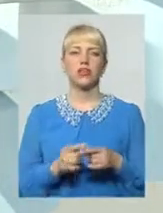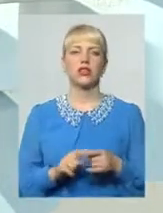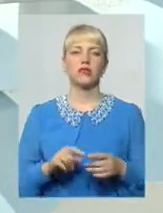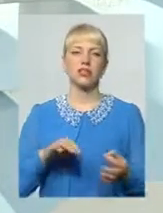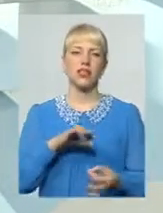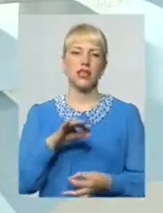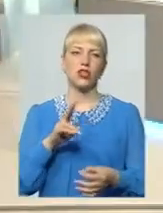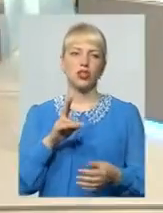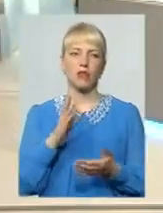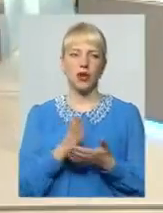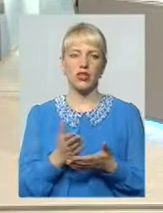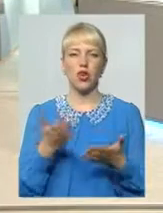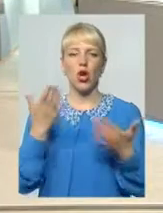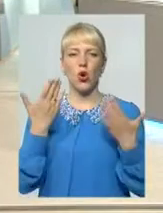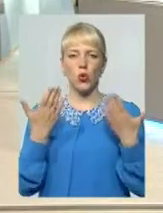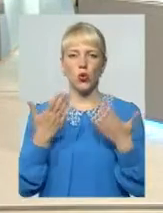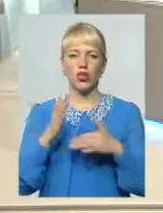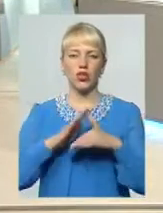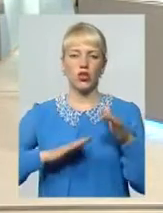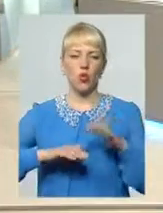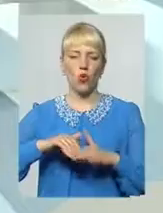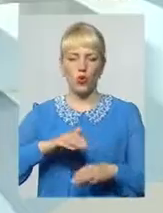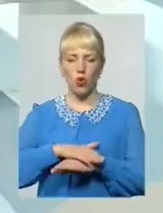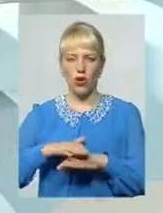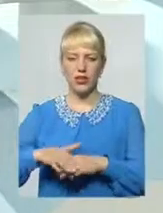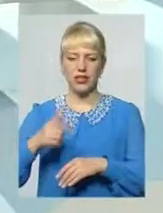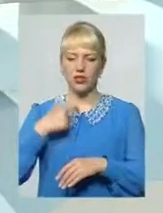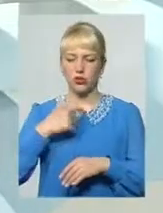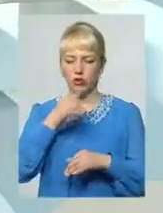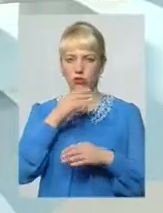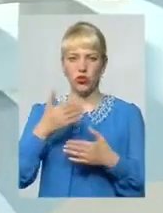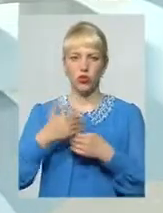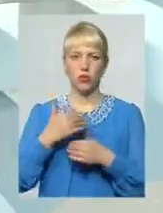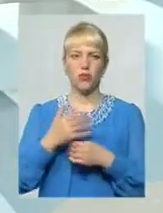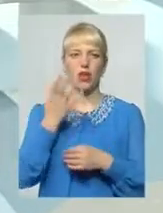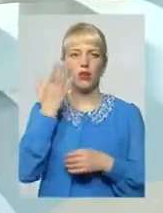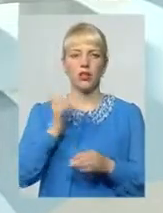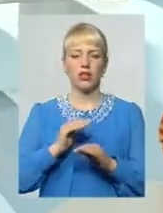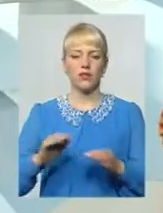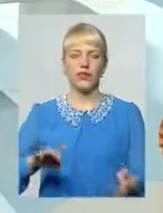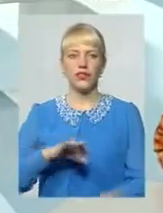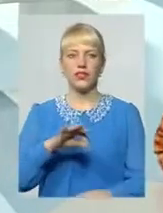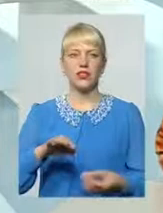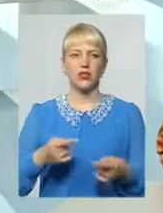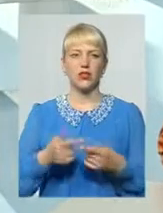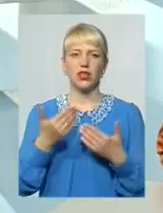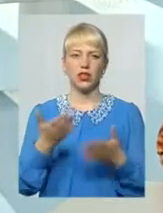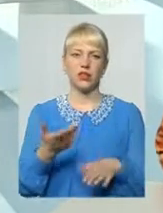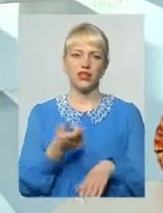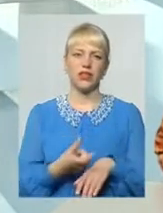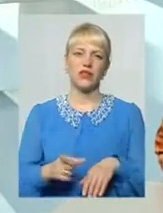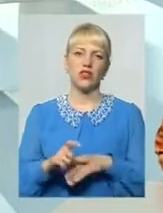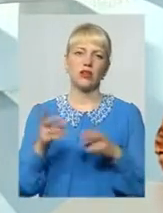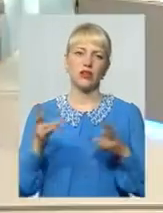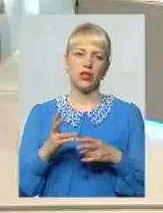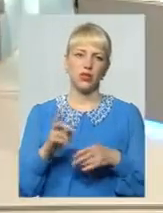тут ще маєш руки, ноги І не просто дати собі ради А коли діти сироти повністю То їм надзвичайно потрібна